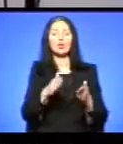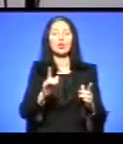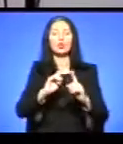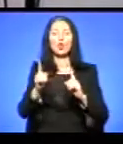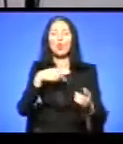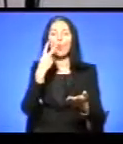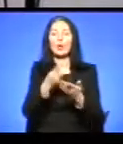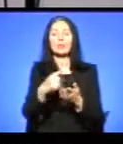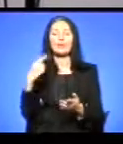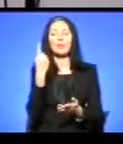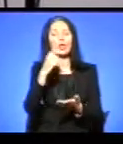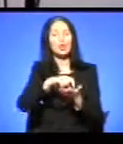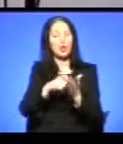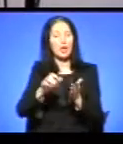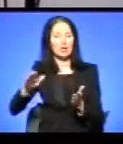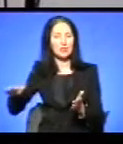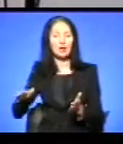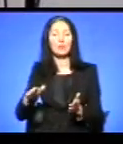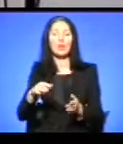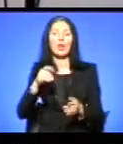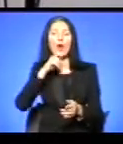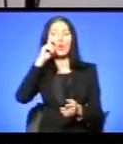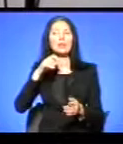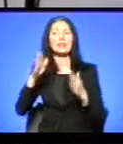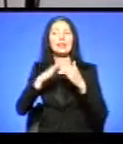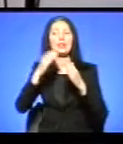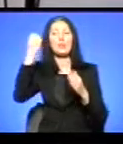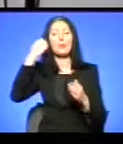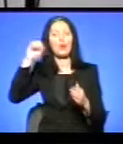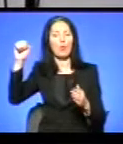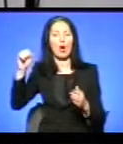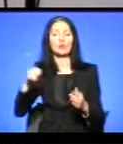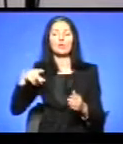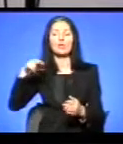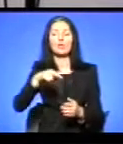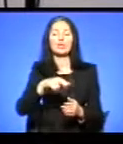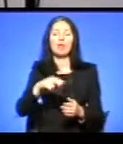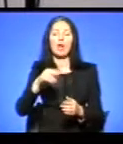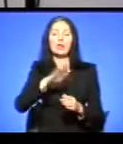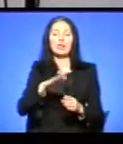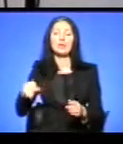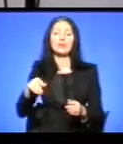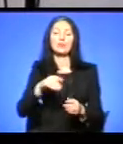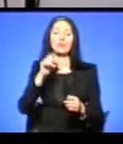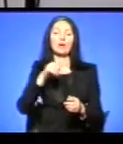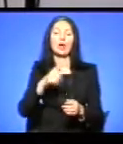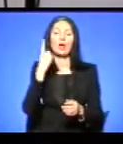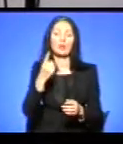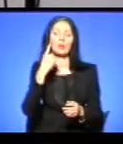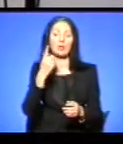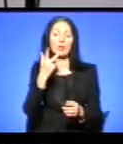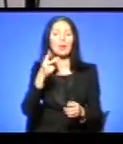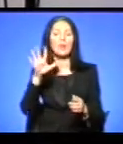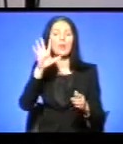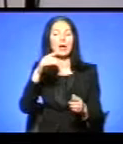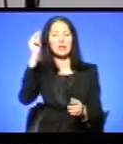«Перемога». Подивитися її прийшли більше 300 учнів з 3, 4 та 5 шкіл Тернополя. Вистави такої тематики щороку